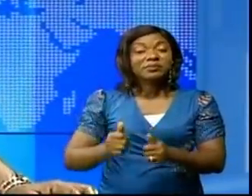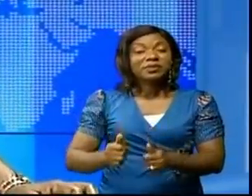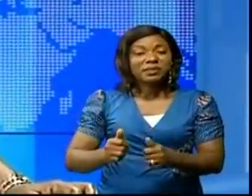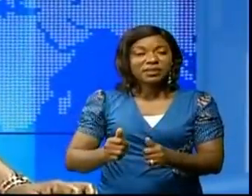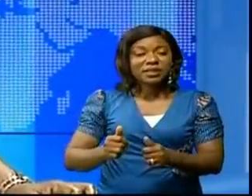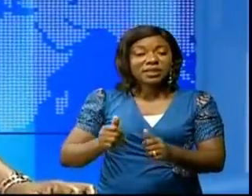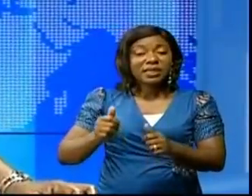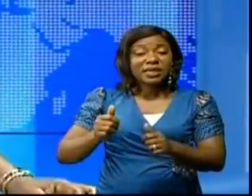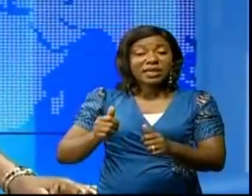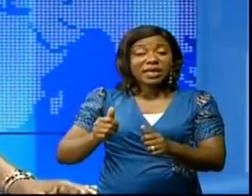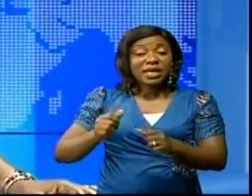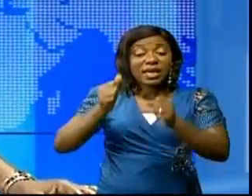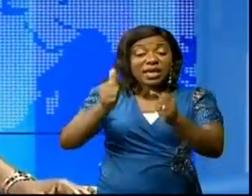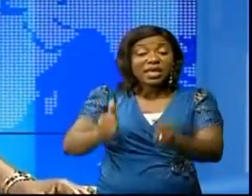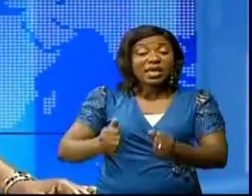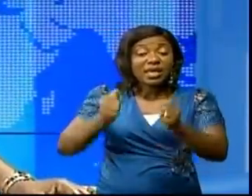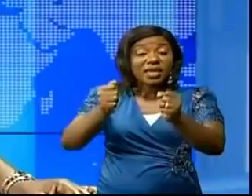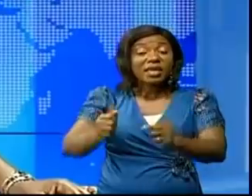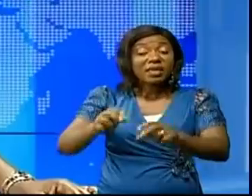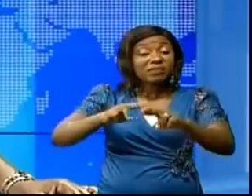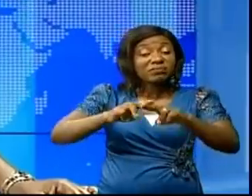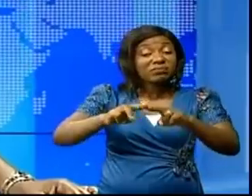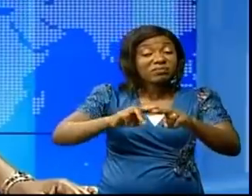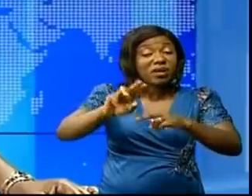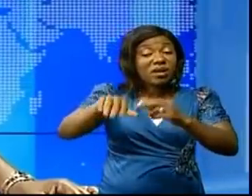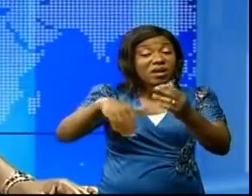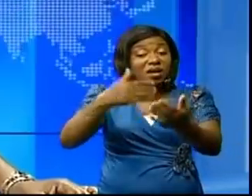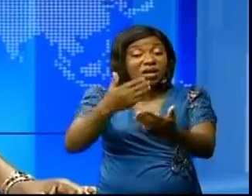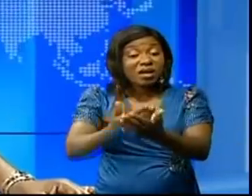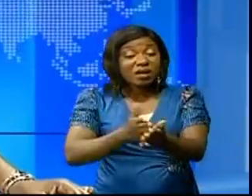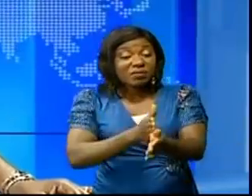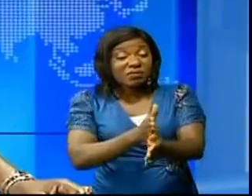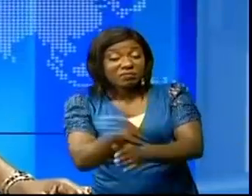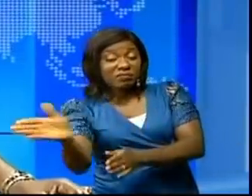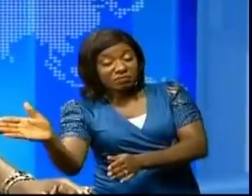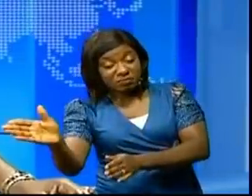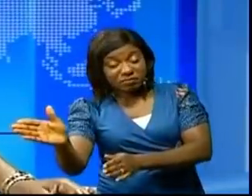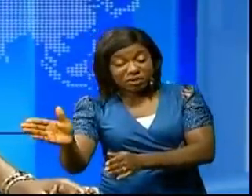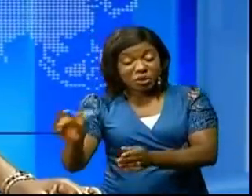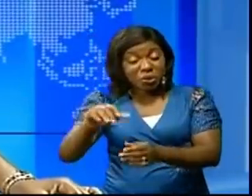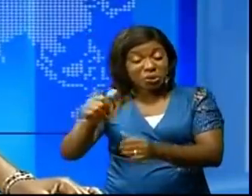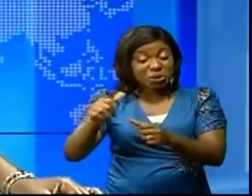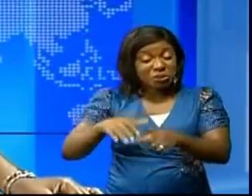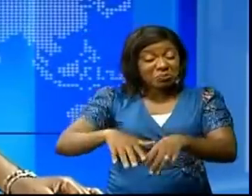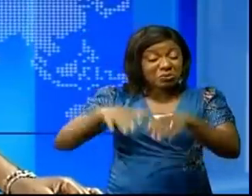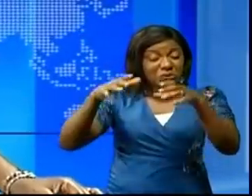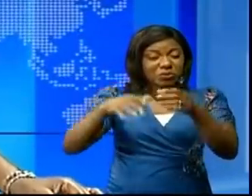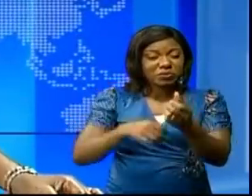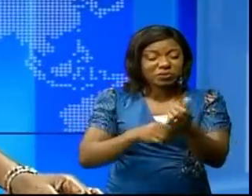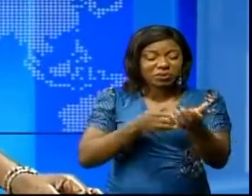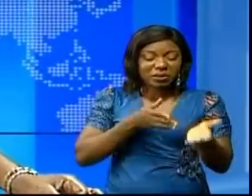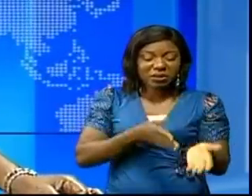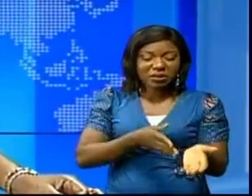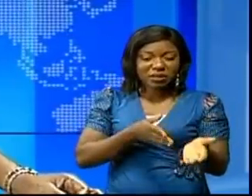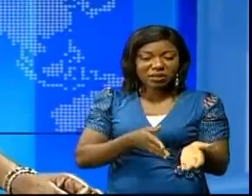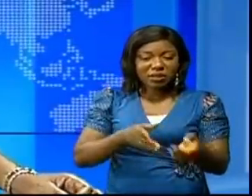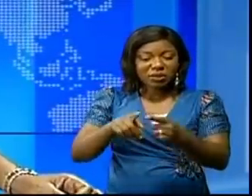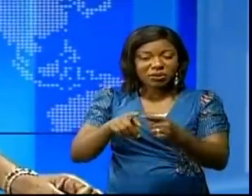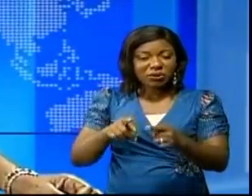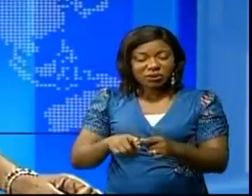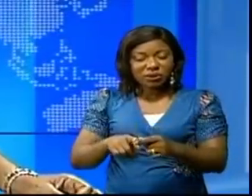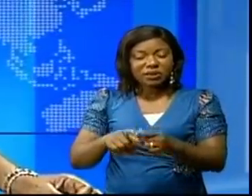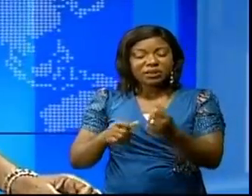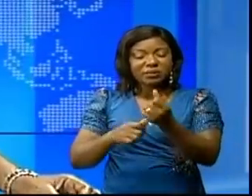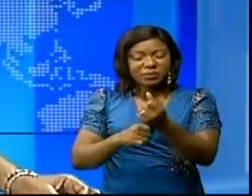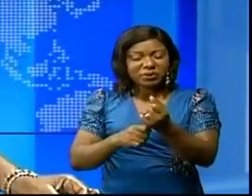train avait déraillé le vendredi dernier, causant plusieurs victimes qui sollicitaient l'aide du gouvernement et des personnes de